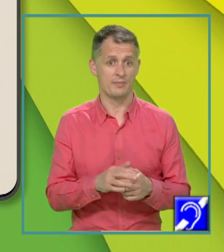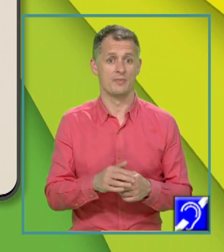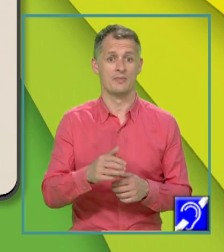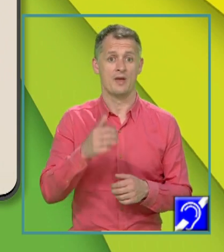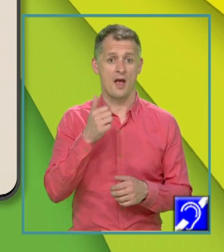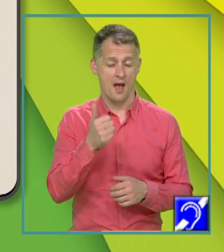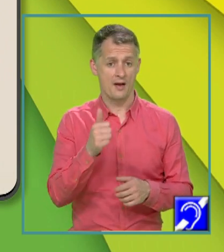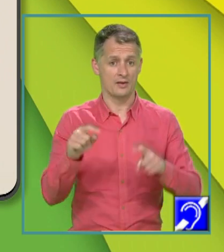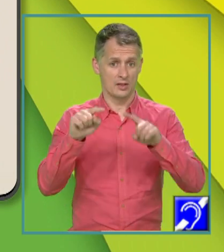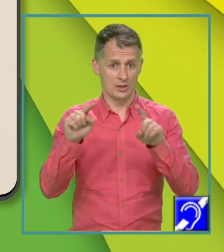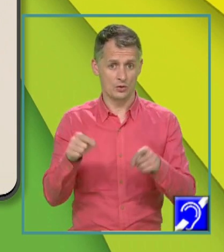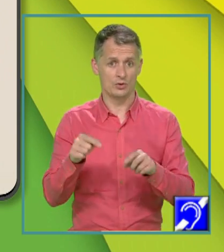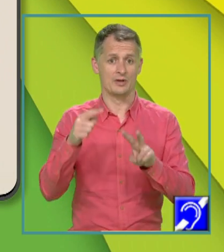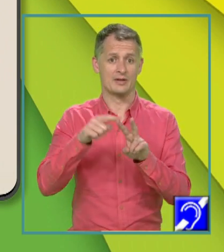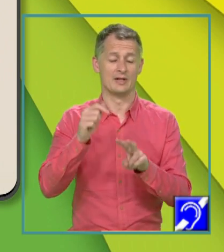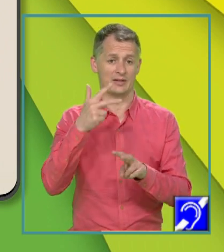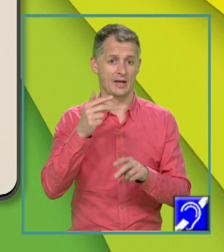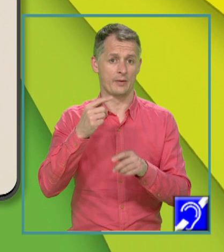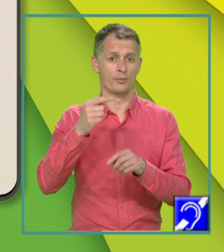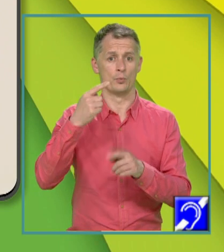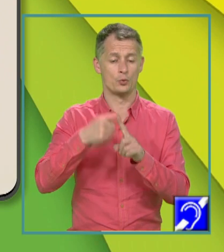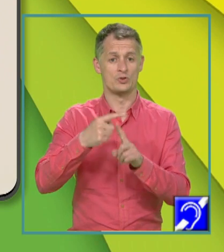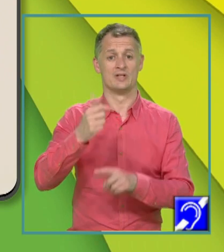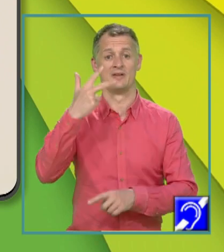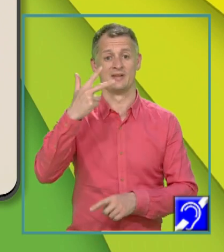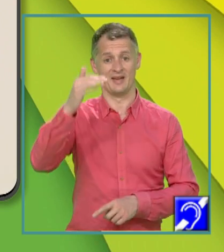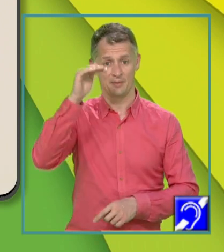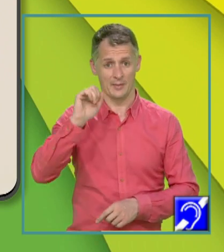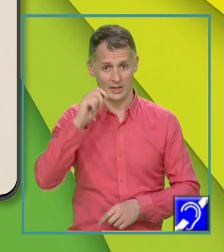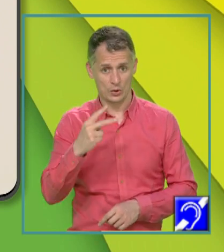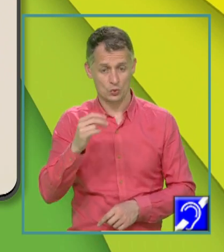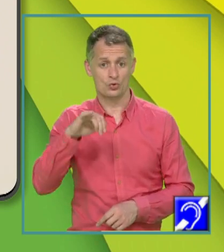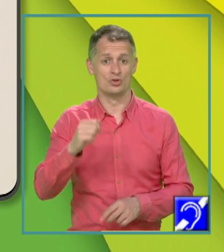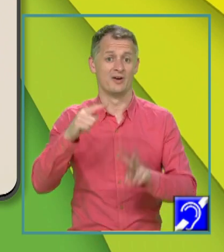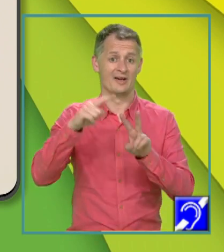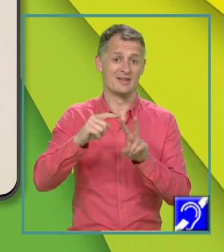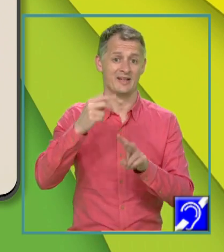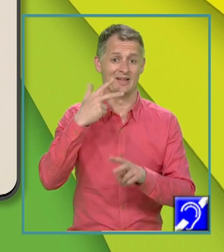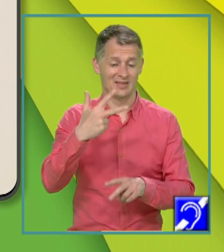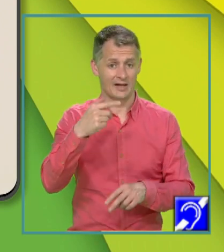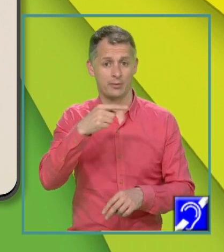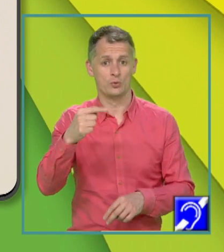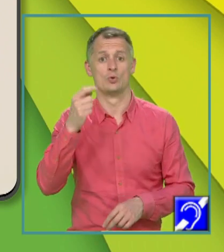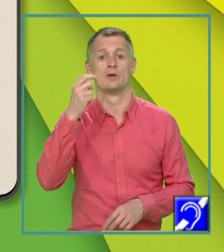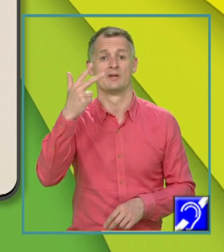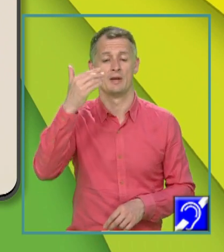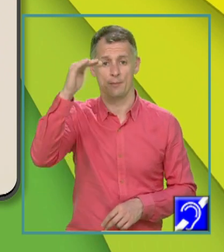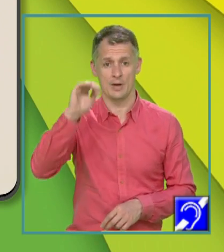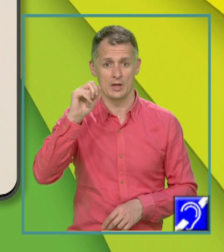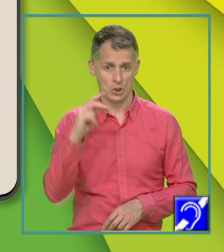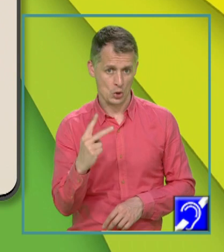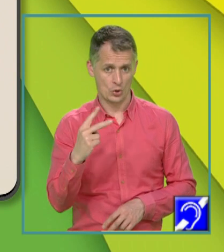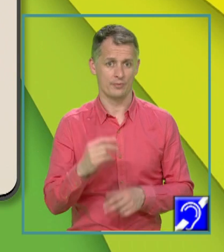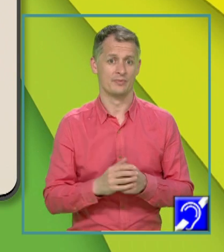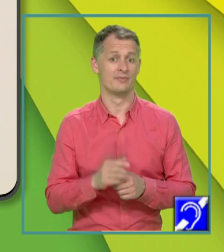de coordonate radical din 3 plus 3 pe 2 și radical din 3 minus 3 pe 2, așadar, aceasta este